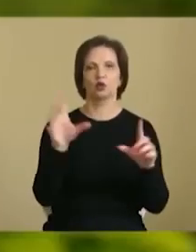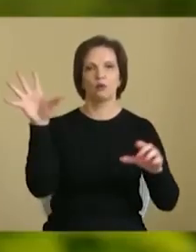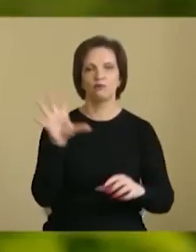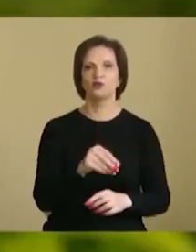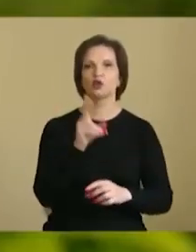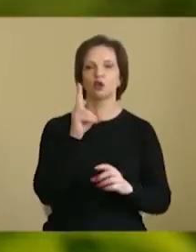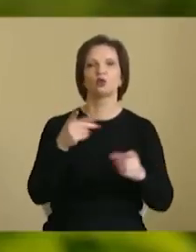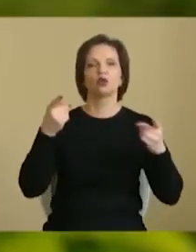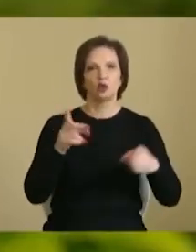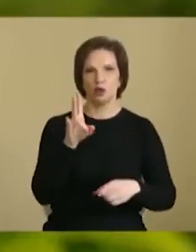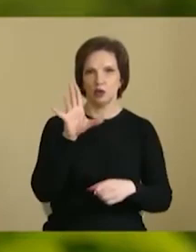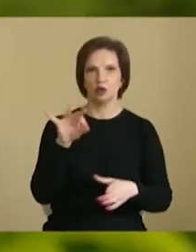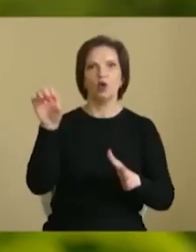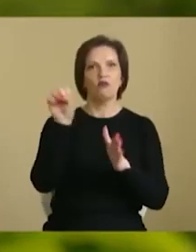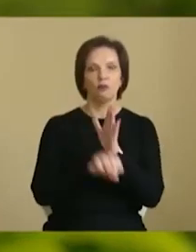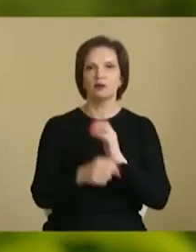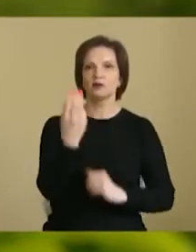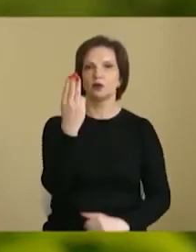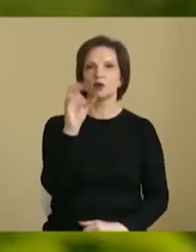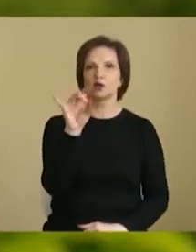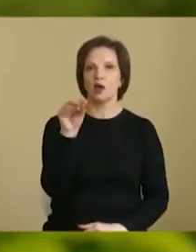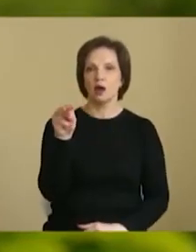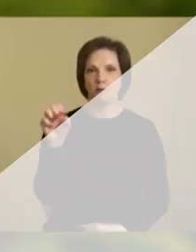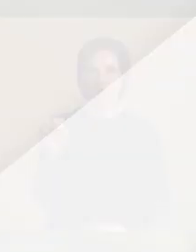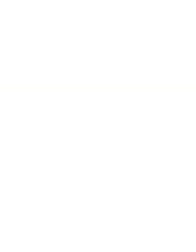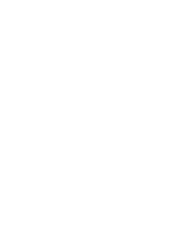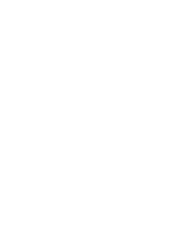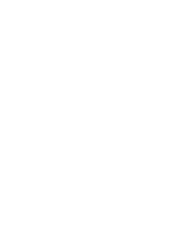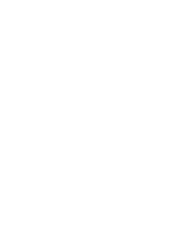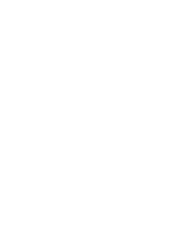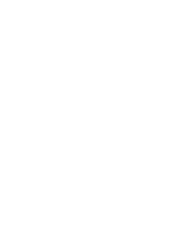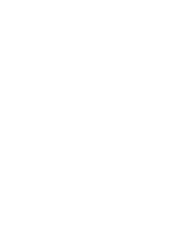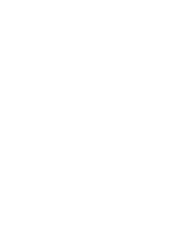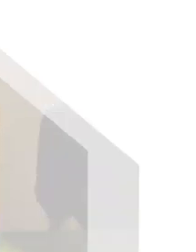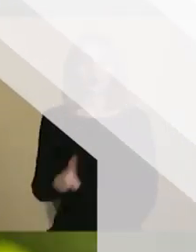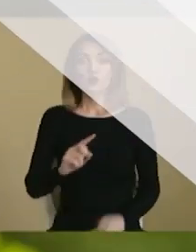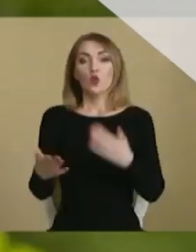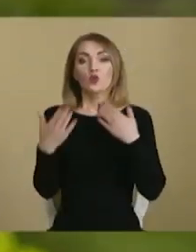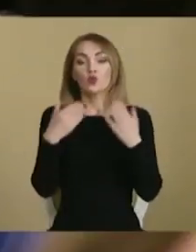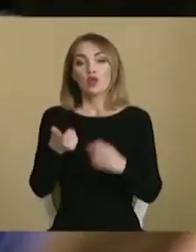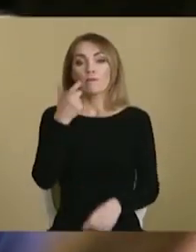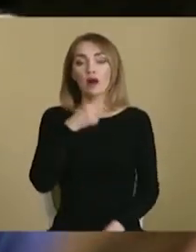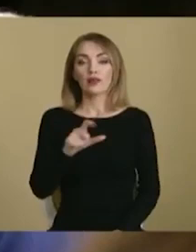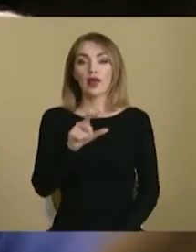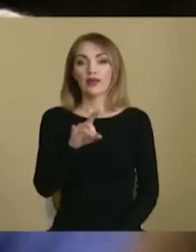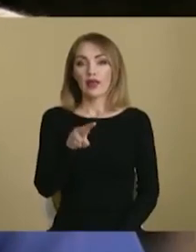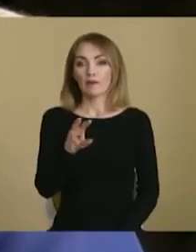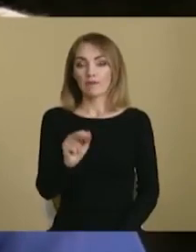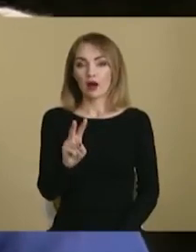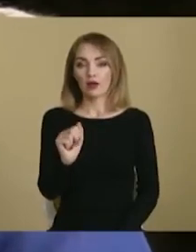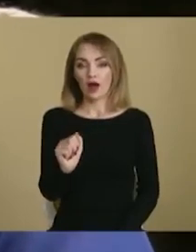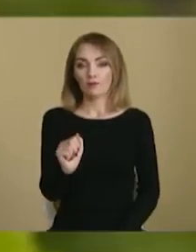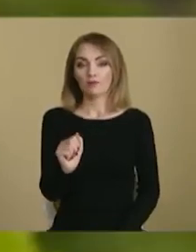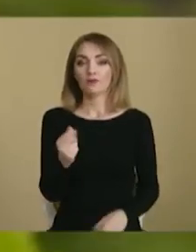хто дійсно вбив Шеремета, були наказані. Що стосується пана Єрмака, для мене це